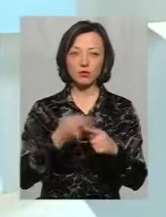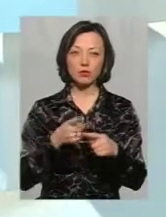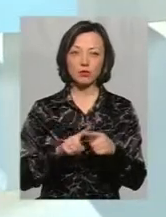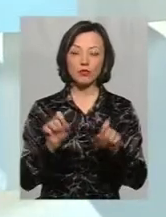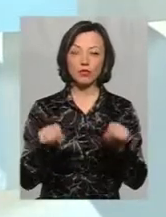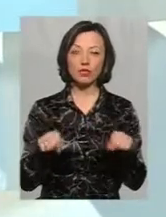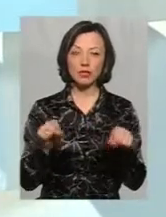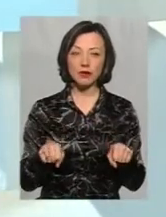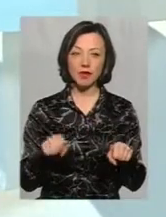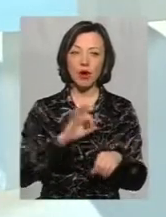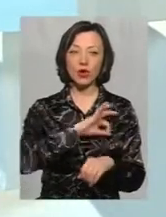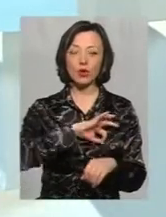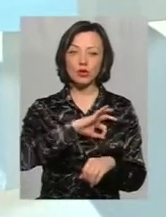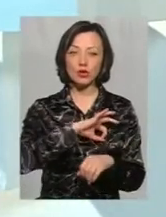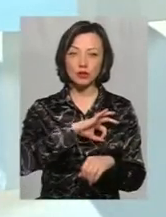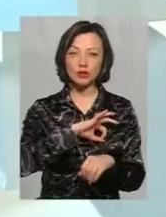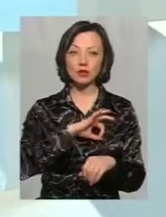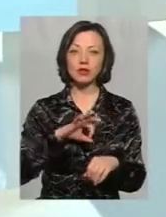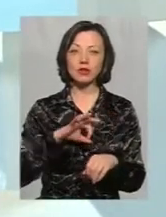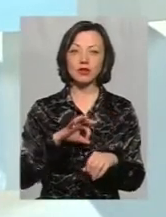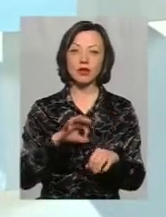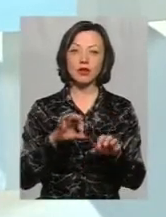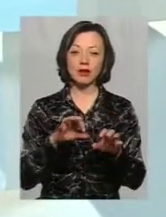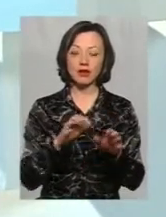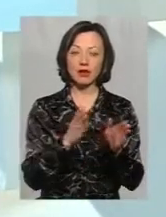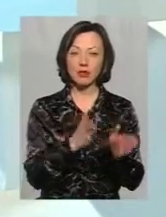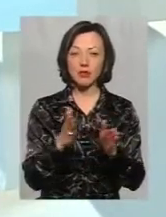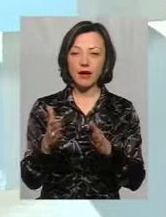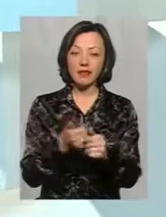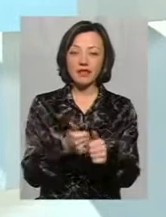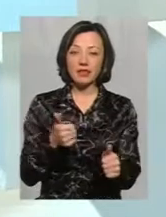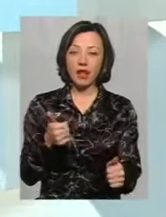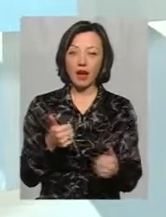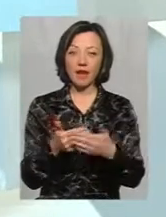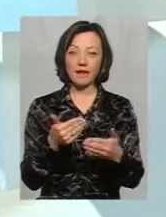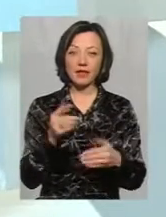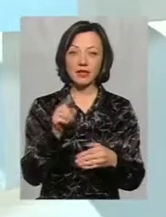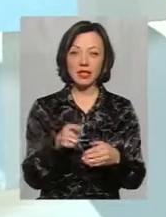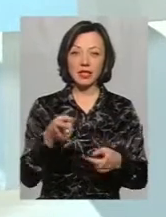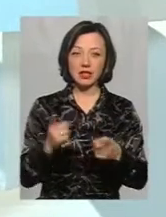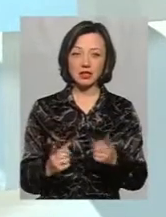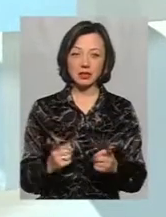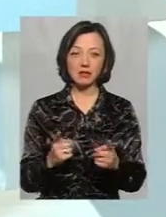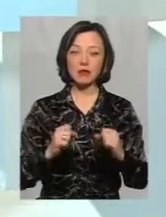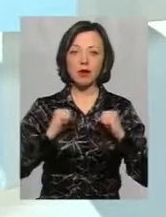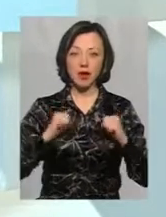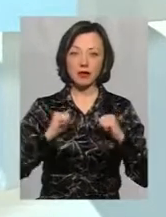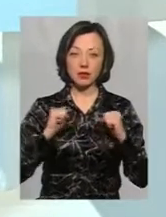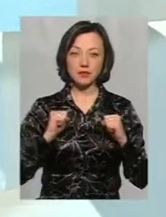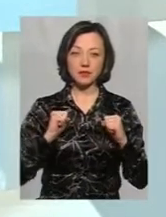можливо, юридичне поле часто відстає від тих дійсних прагнень,